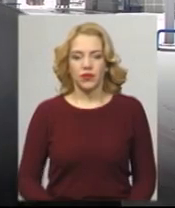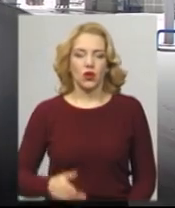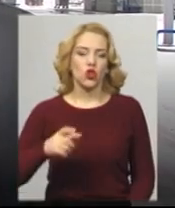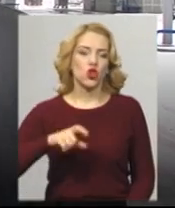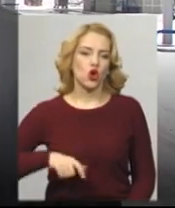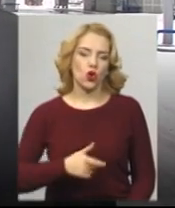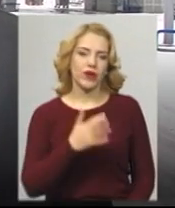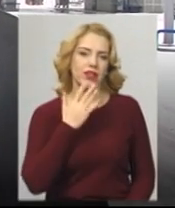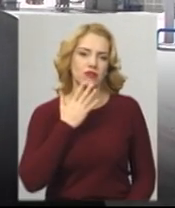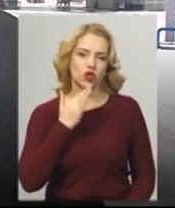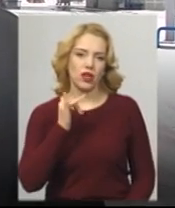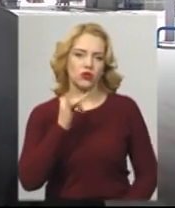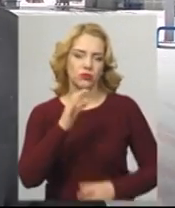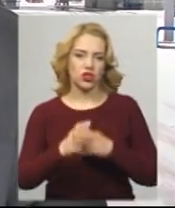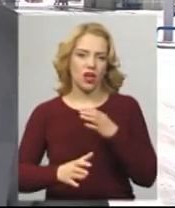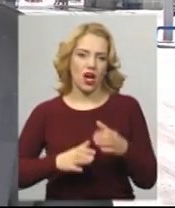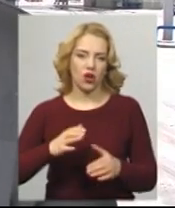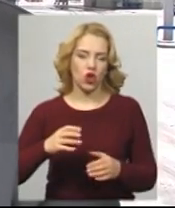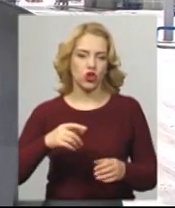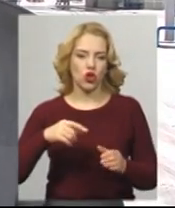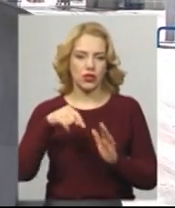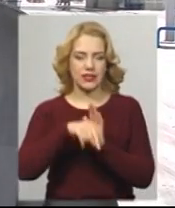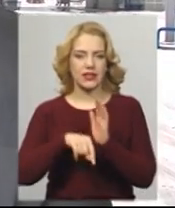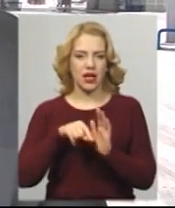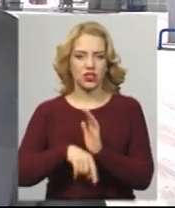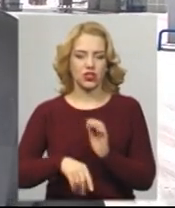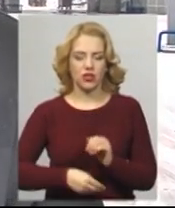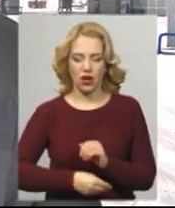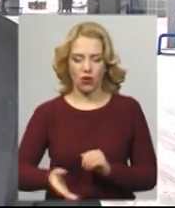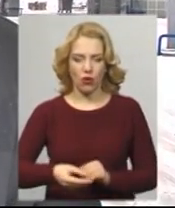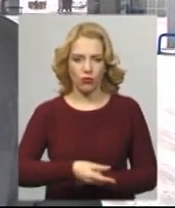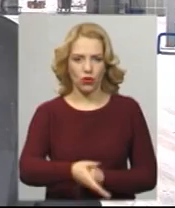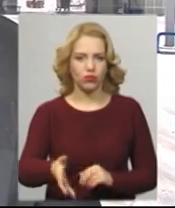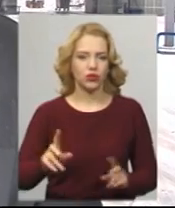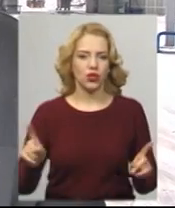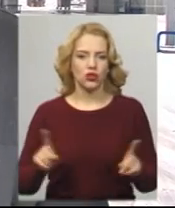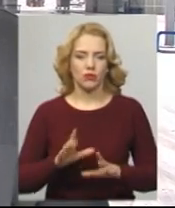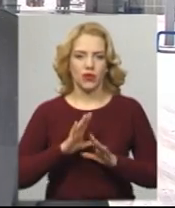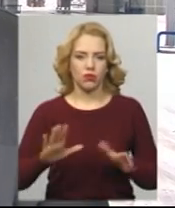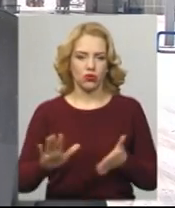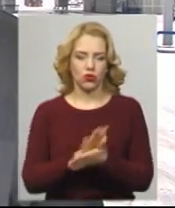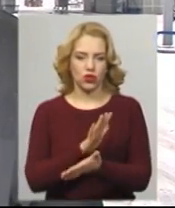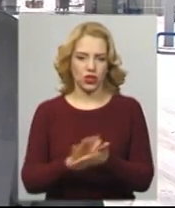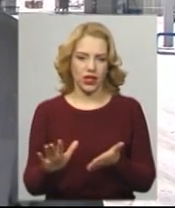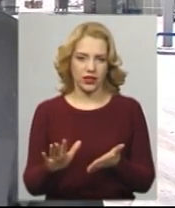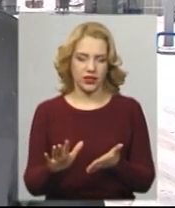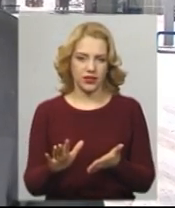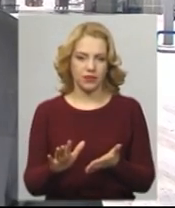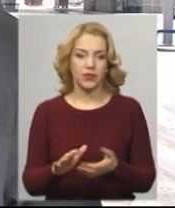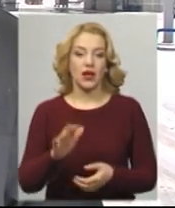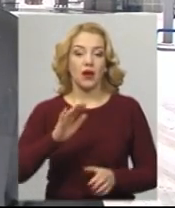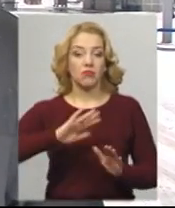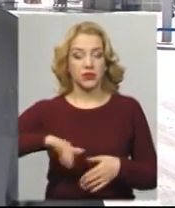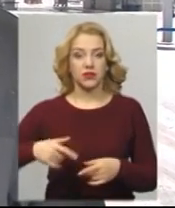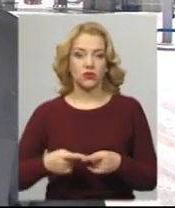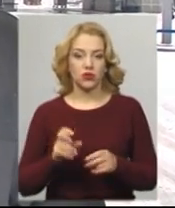і міжнародного значення, для того, щоб уникнути ожеледність. Після